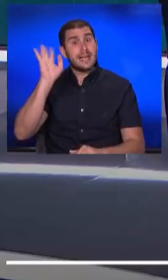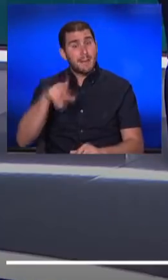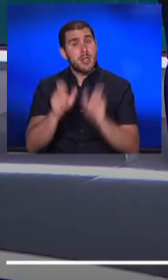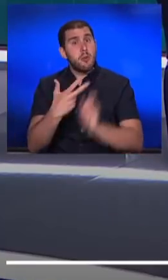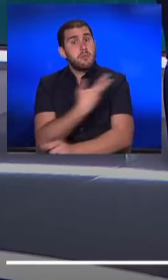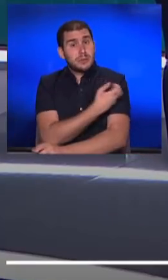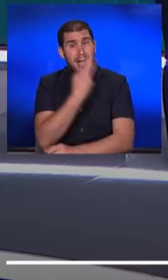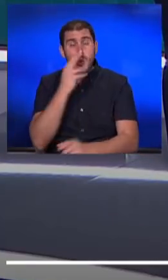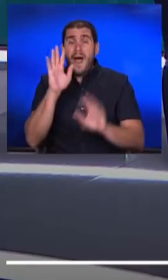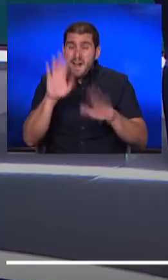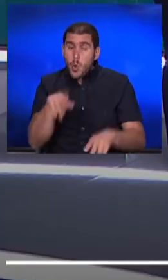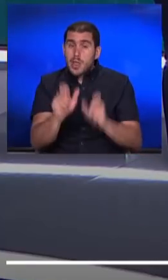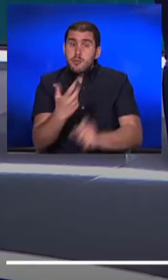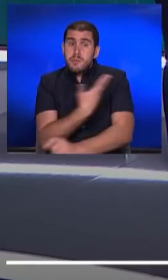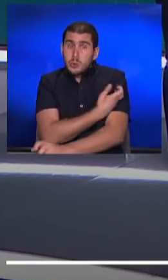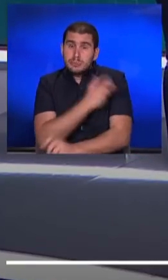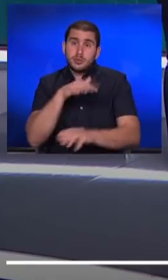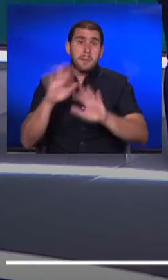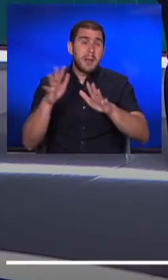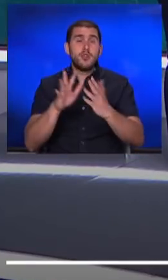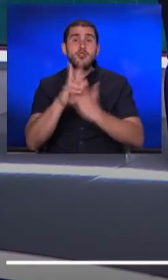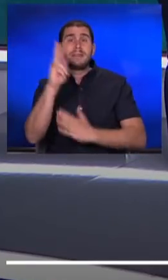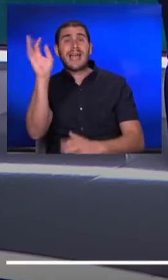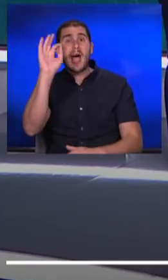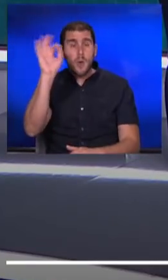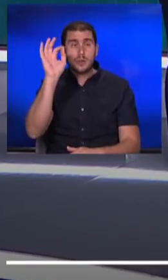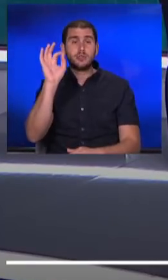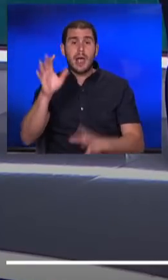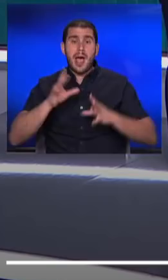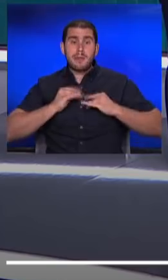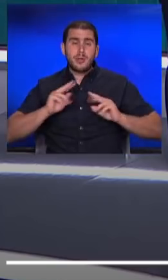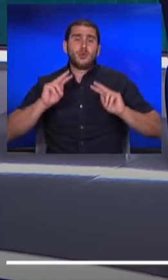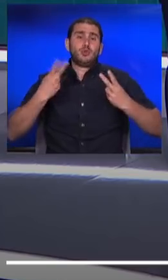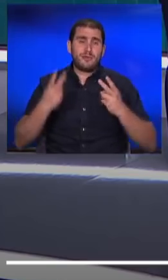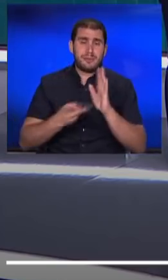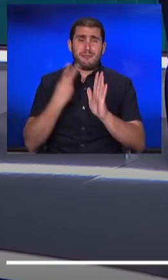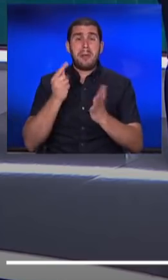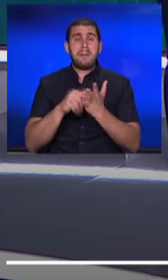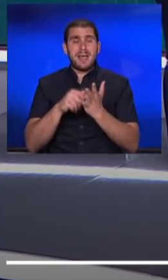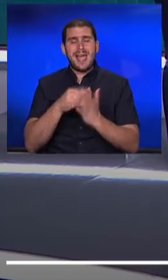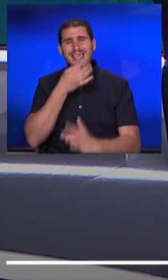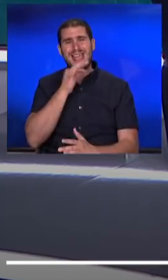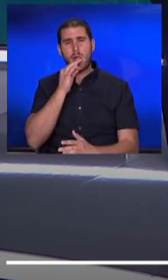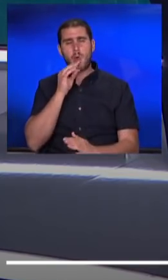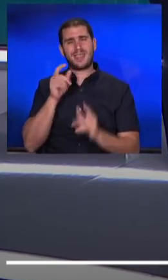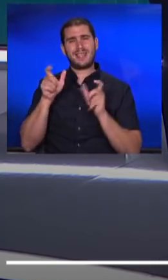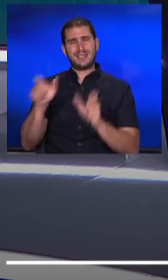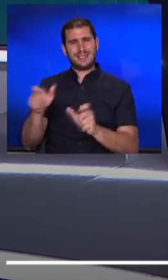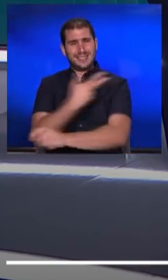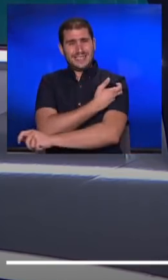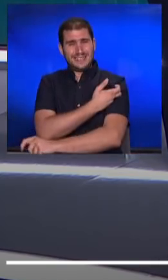ראינו שגם מחוסנים יש בסביבות 12% של הדבקה חוזרת, מכיוון שהיעילות של החיסון היא לא מושלמת